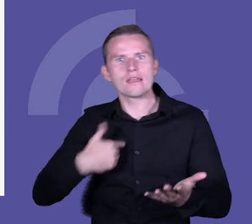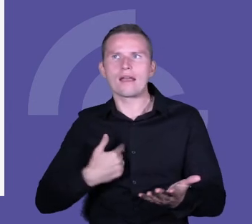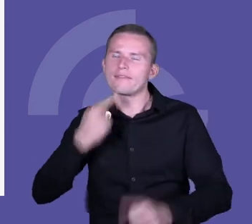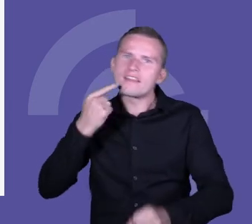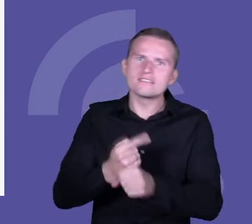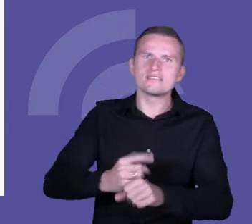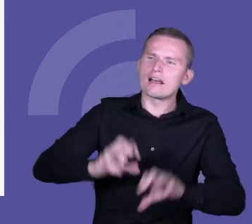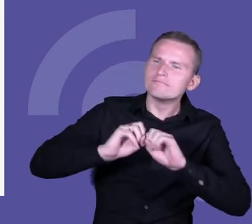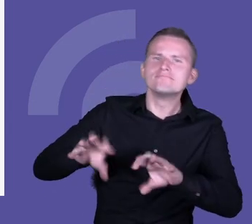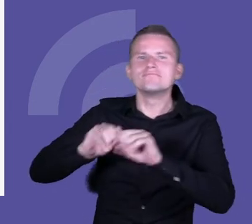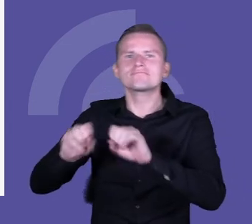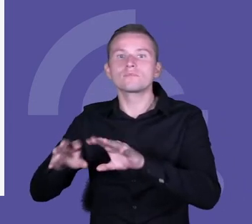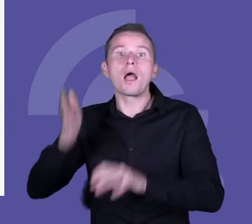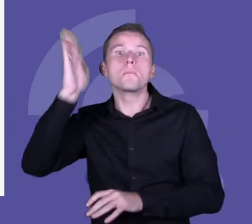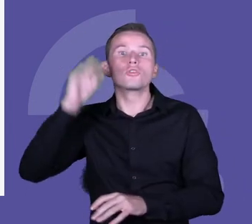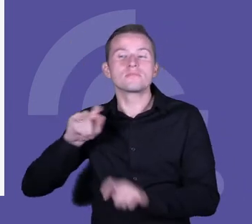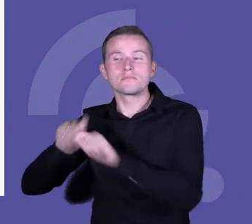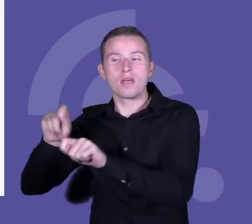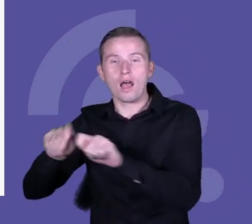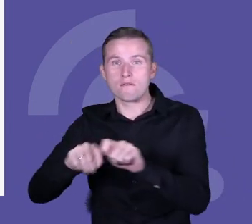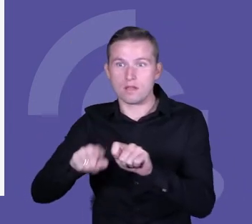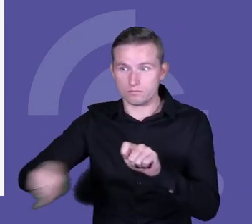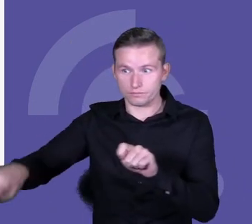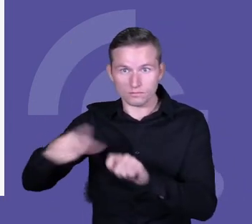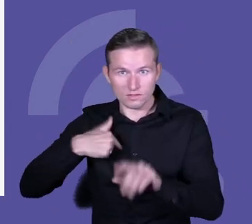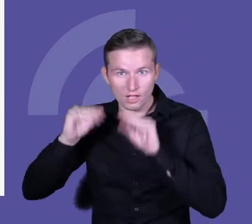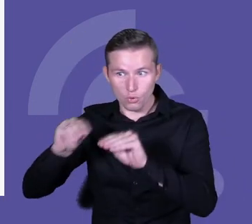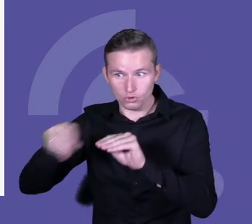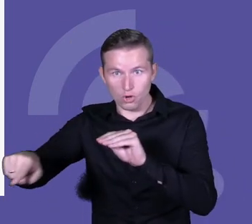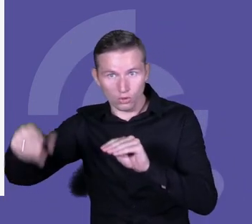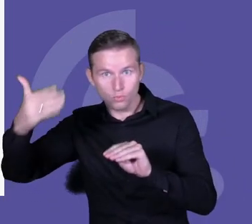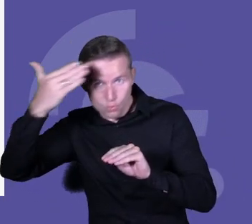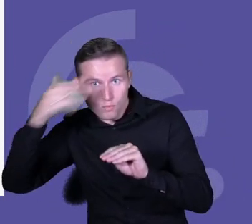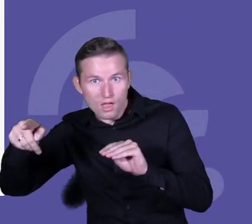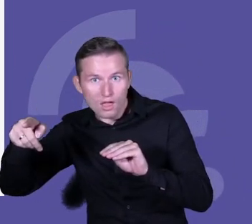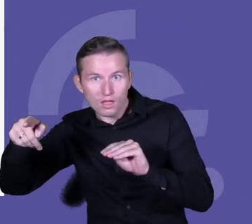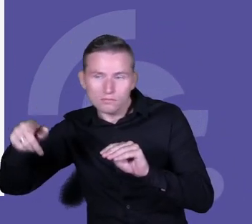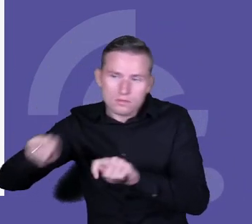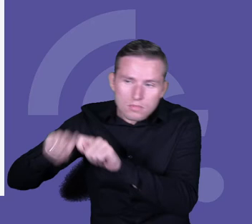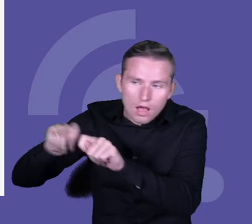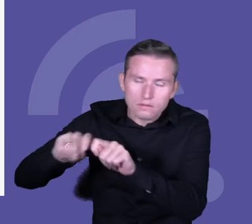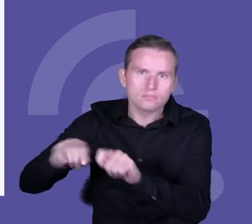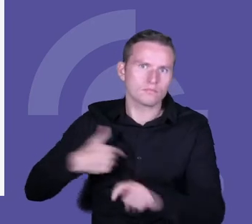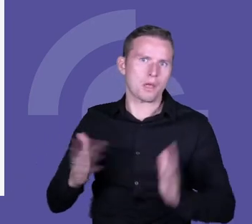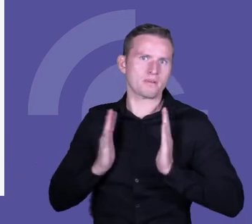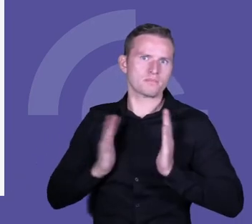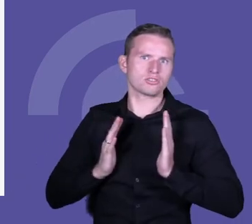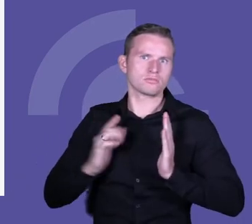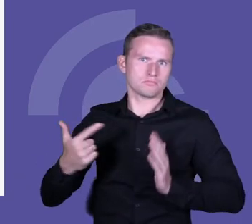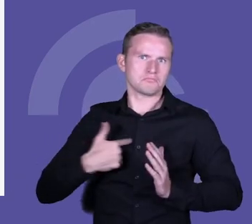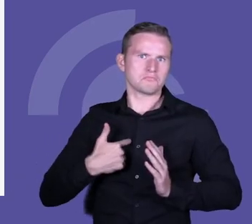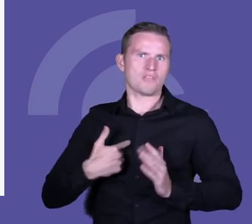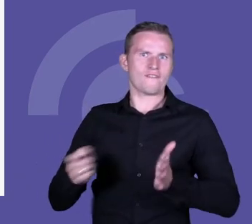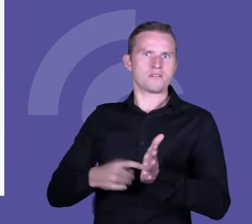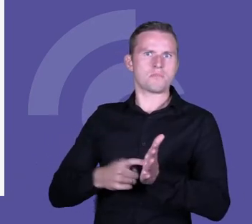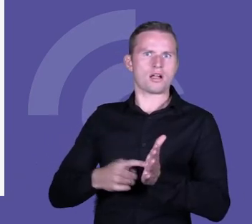sztych, a potem sprawdzam, czy on to otworzy, czego ja go nauczyłem, no to ja jestem bezpieczny i jestem cały czas w silnej pozycji. Ale w momencie,